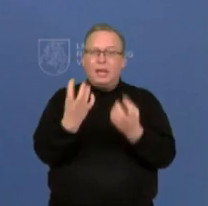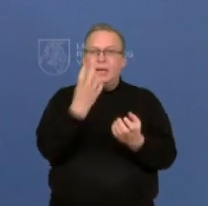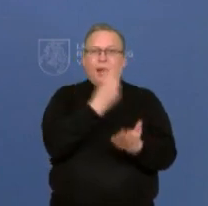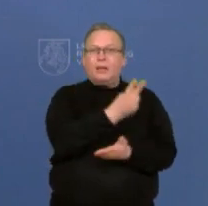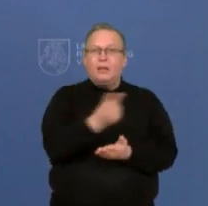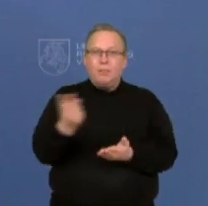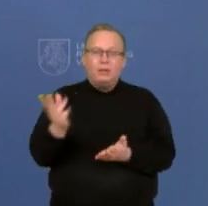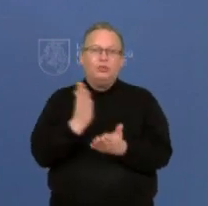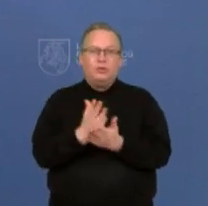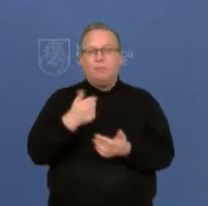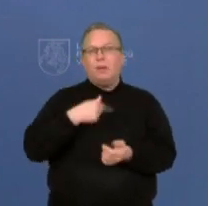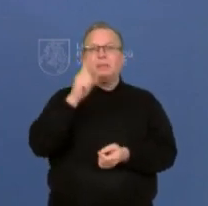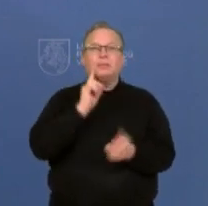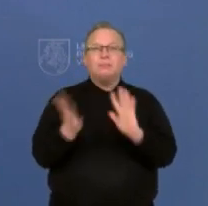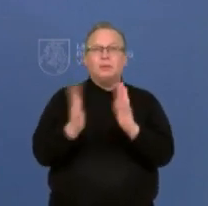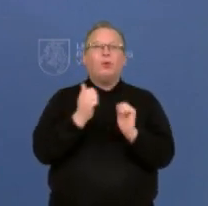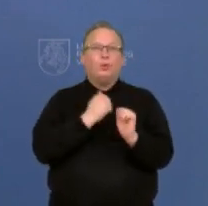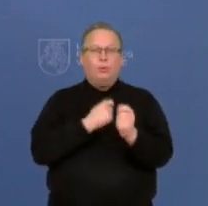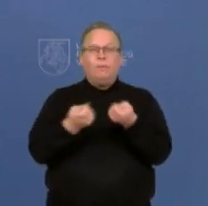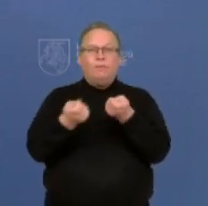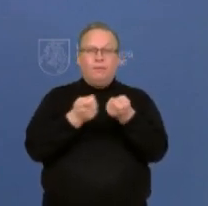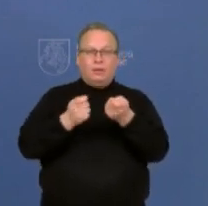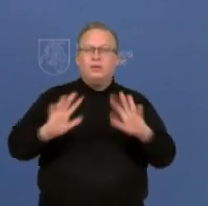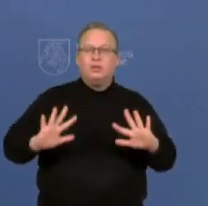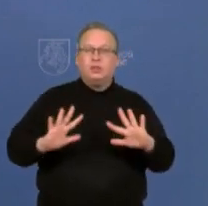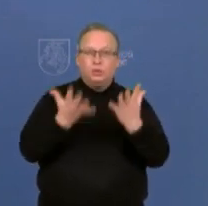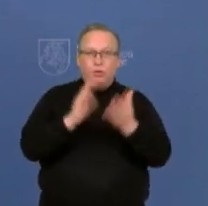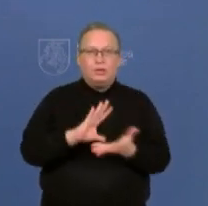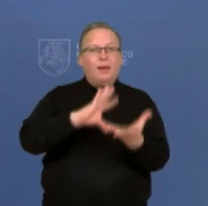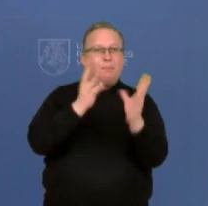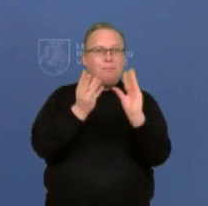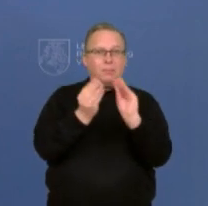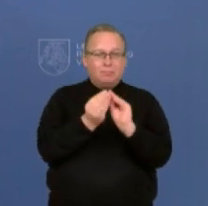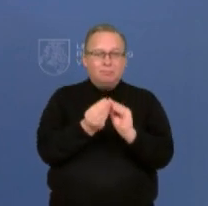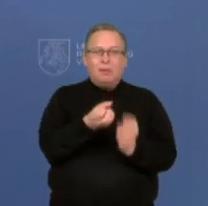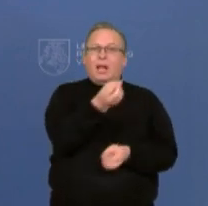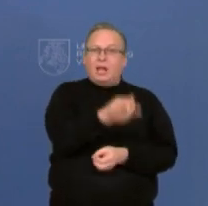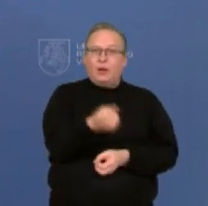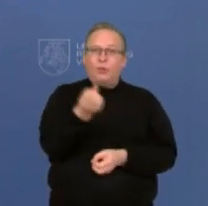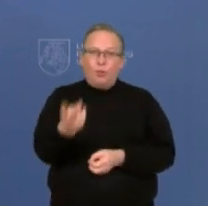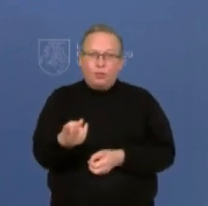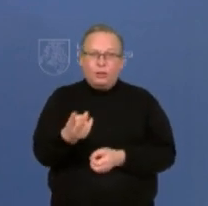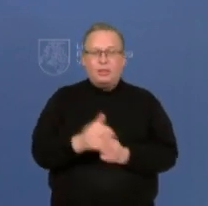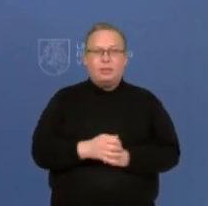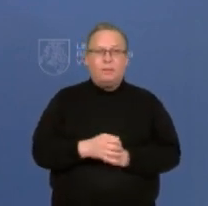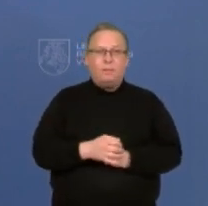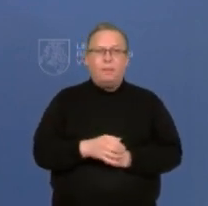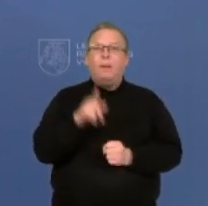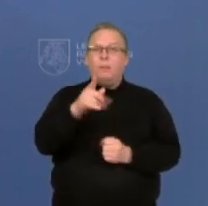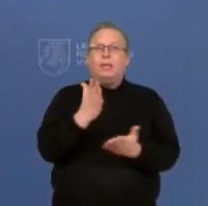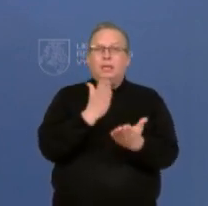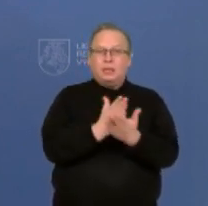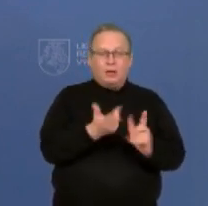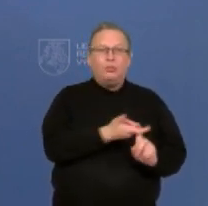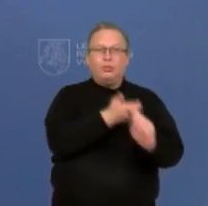Mes saliginai turim suvaldytą situaciją apskritai lygonėse, bet jis nevaldomas yra